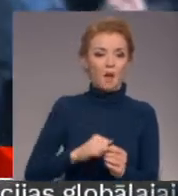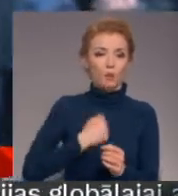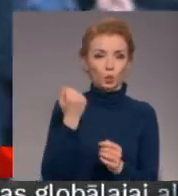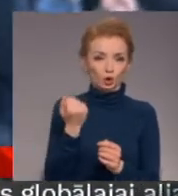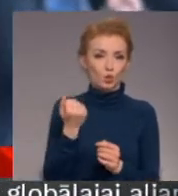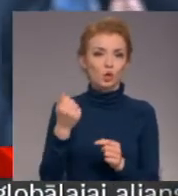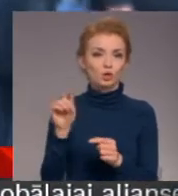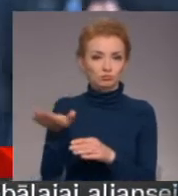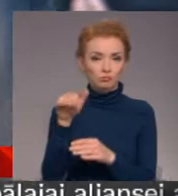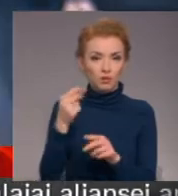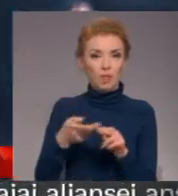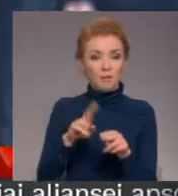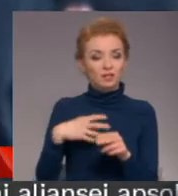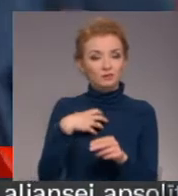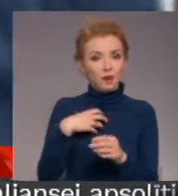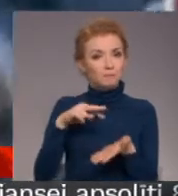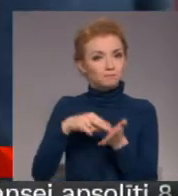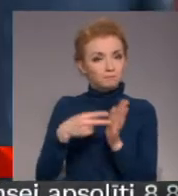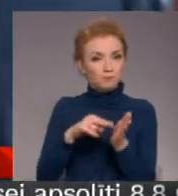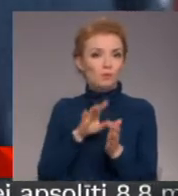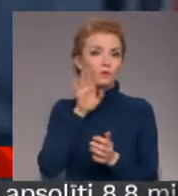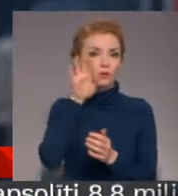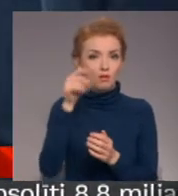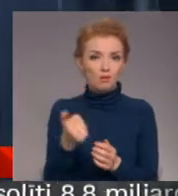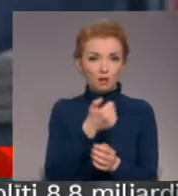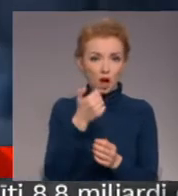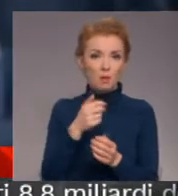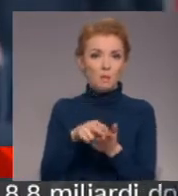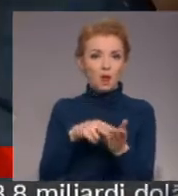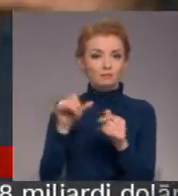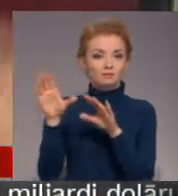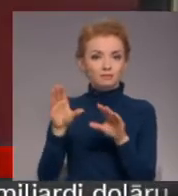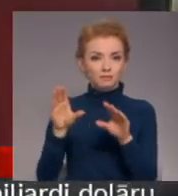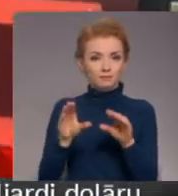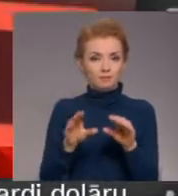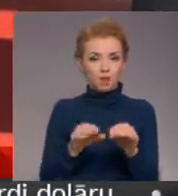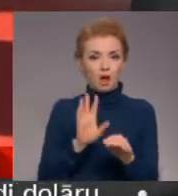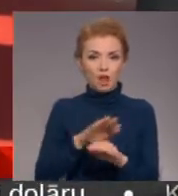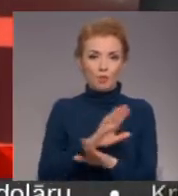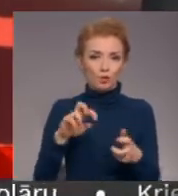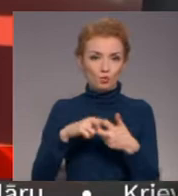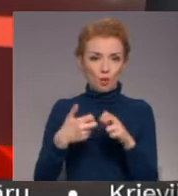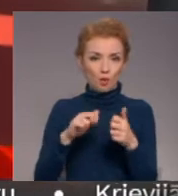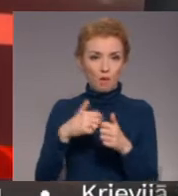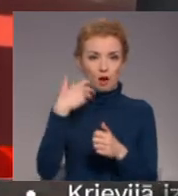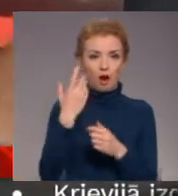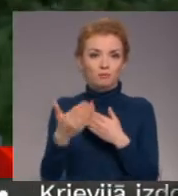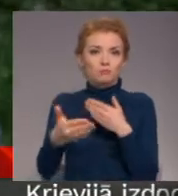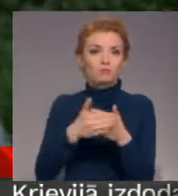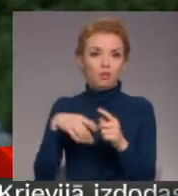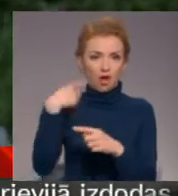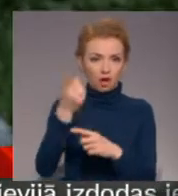aizņemties. Tāpēc jārēķinās, ka jau tuvākajos gados parāds būs jāsamazina, lai neiedzītu sevi stūrī, kad pienāks nākamā krīze.